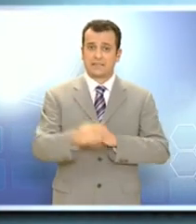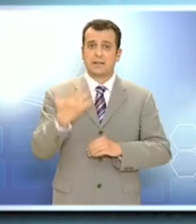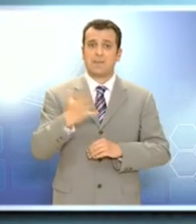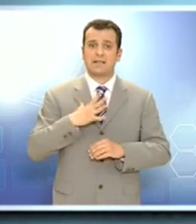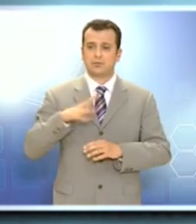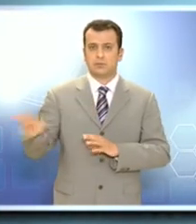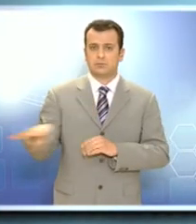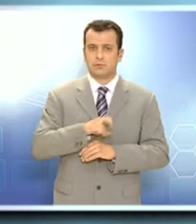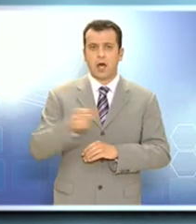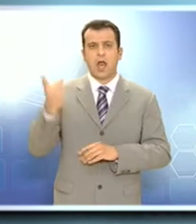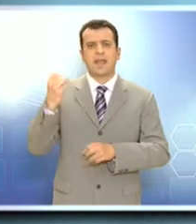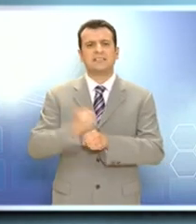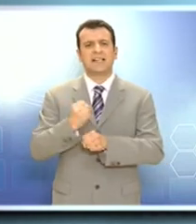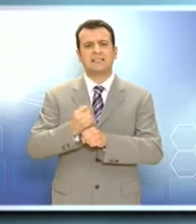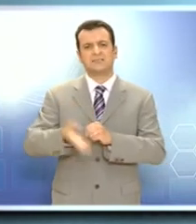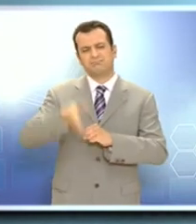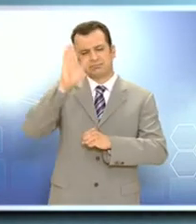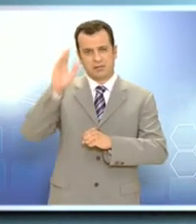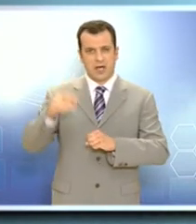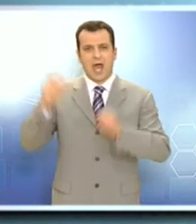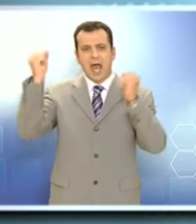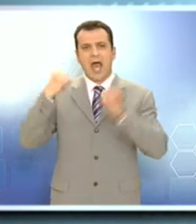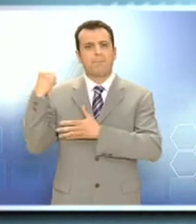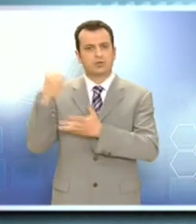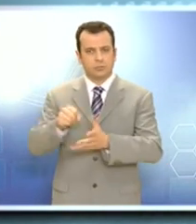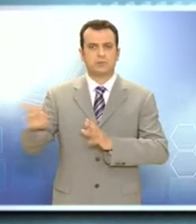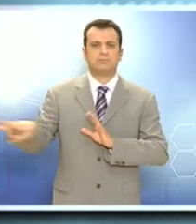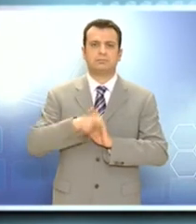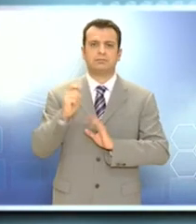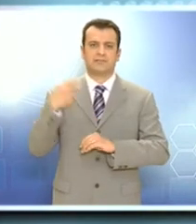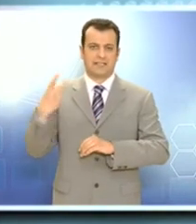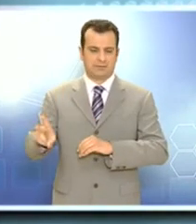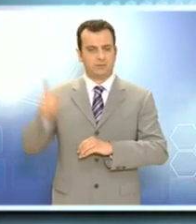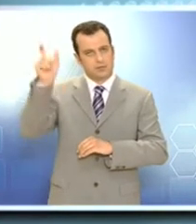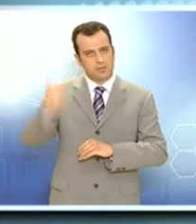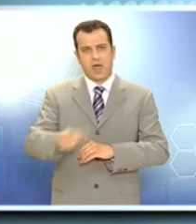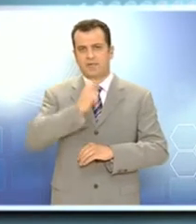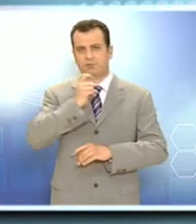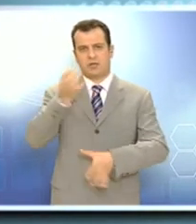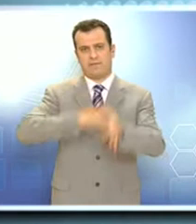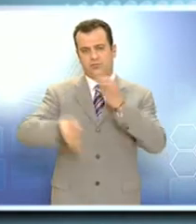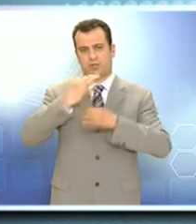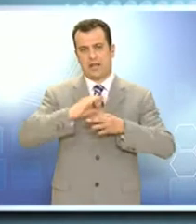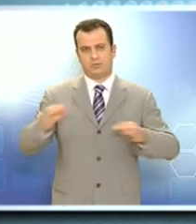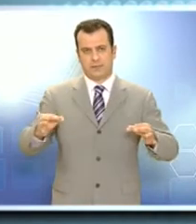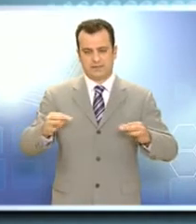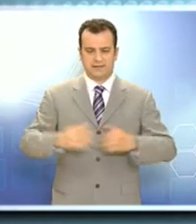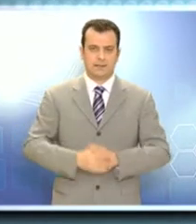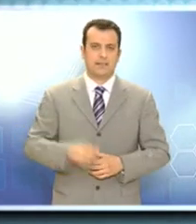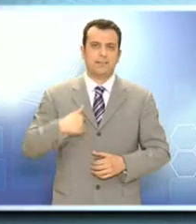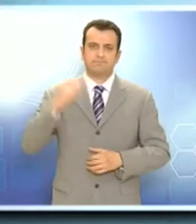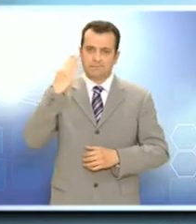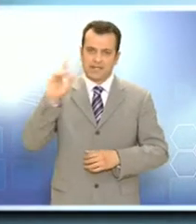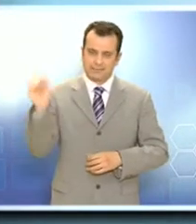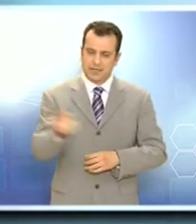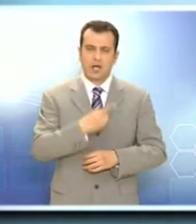αποζημίωση μαμούθ από ένα 38χρονο που είχε πάθει εργατικό ατύχημα. Λεπτομέρειες από τον Παναγιώτη Μπούσιο. Παναγιώτη καλησπέρα. Καλά από η